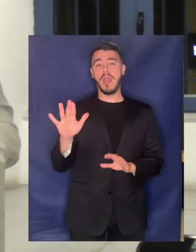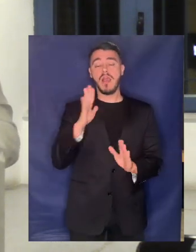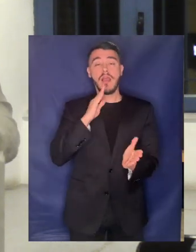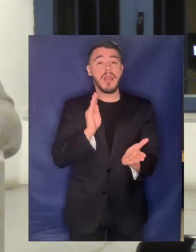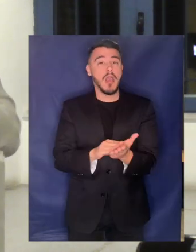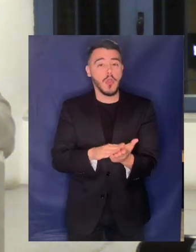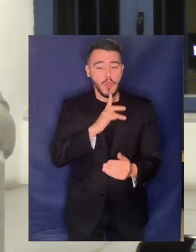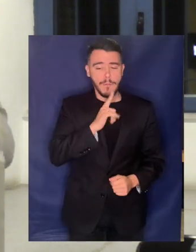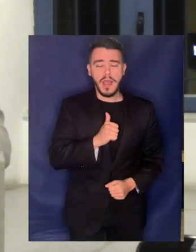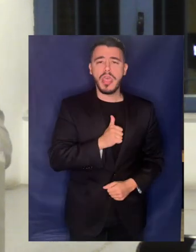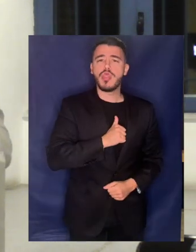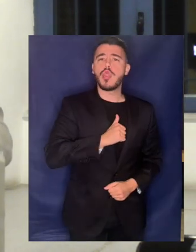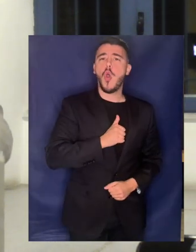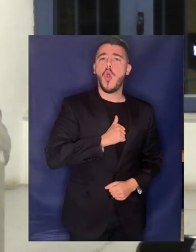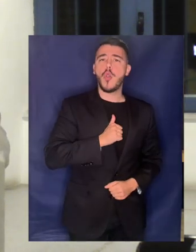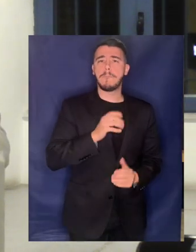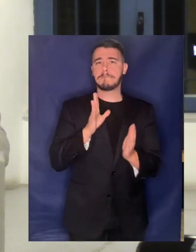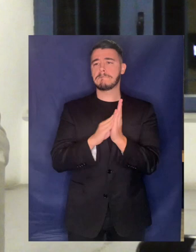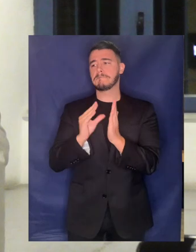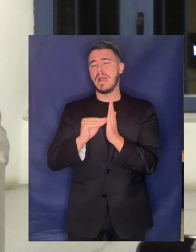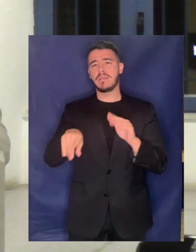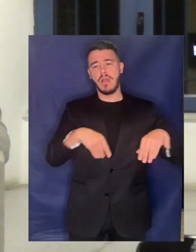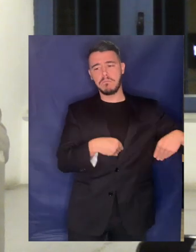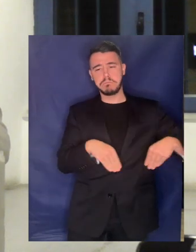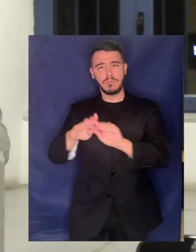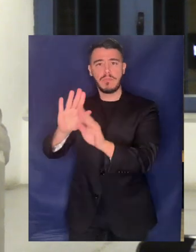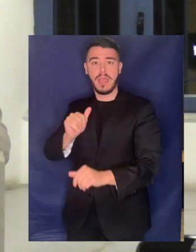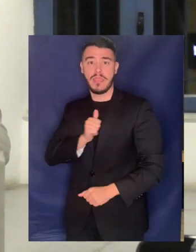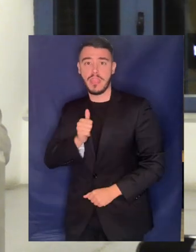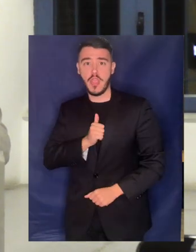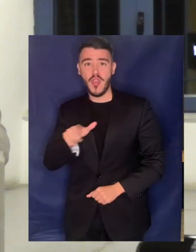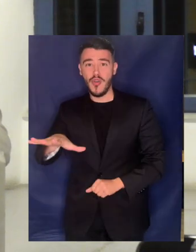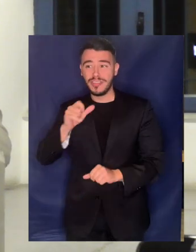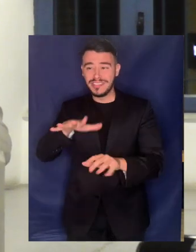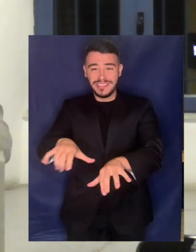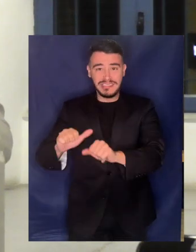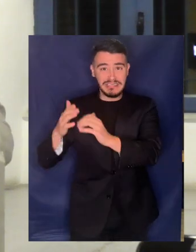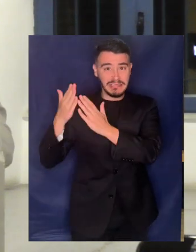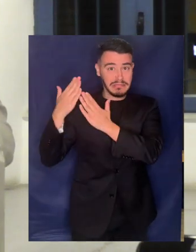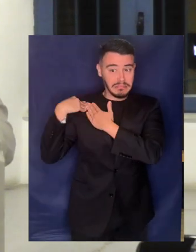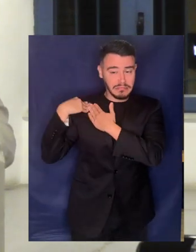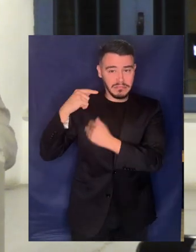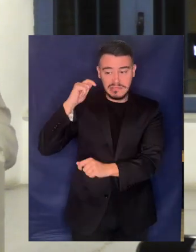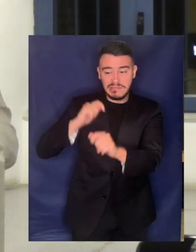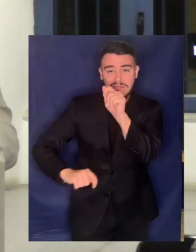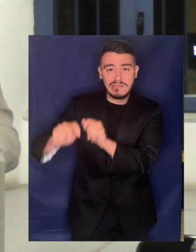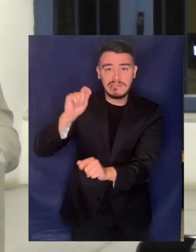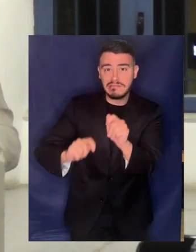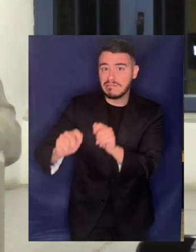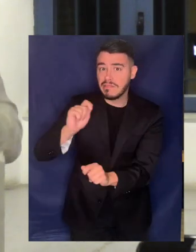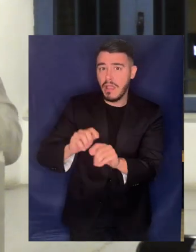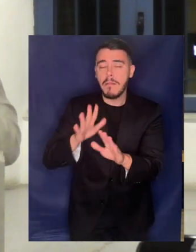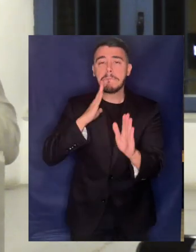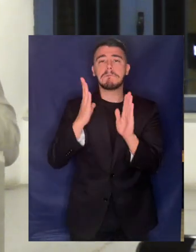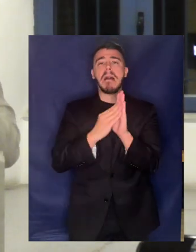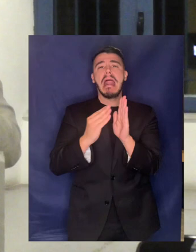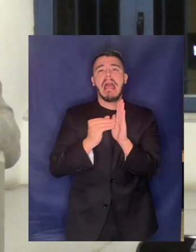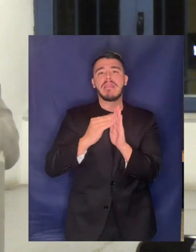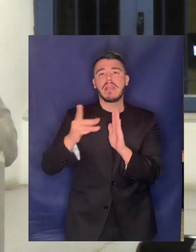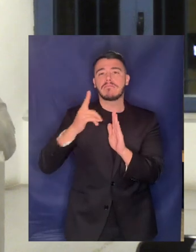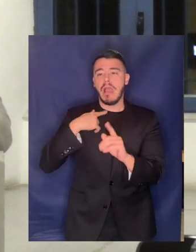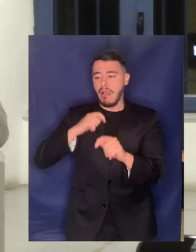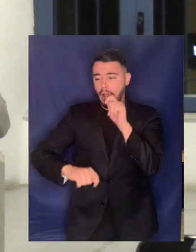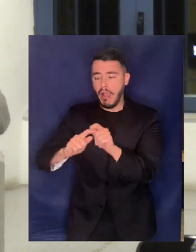ο ιδιώτης που θα πάει το συγκεκριμένο έργο δεν μπορεί να αναλάβει το ρίσκο μιας ενδεχόμενης αποτυχίας ενός τέτοιου